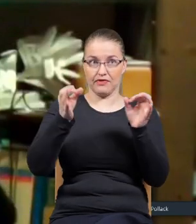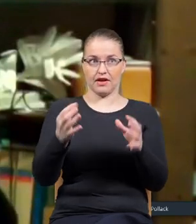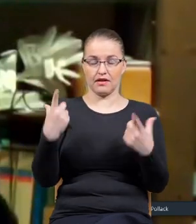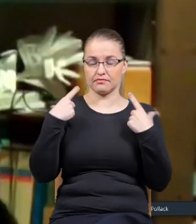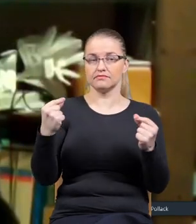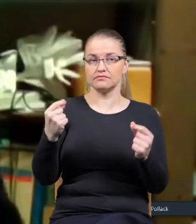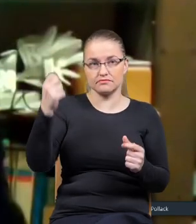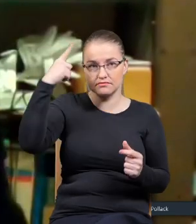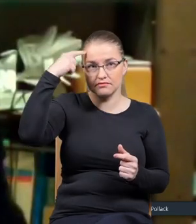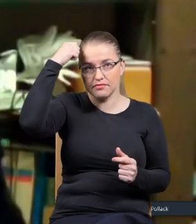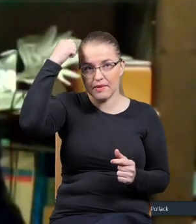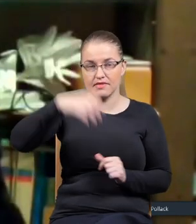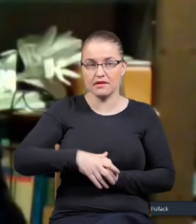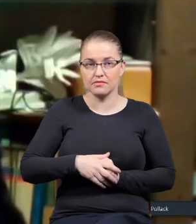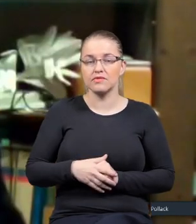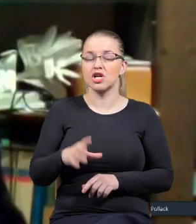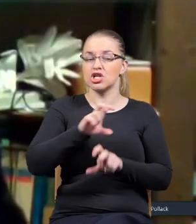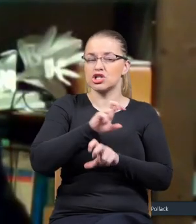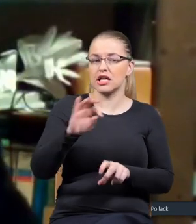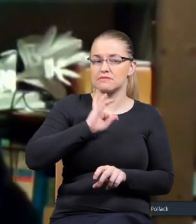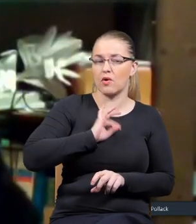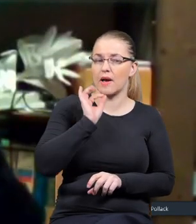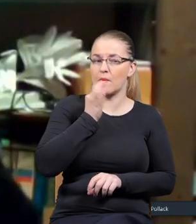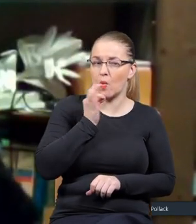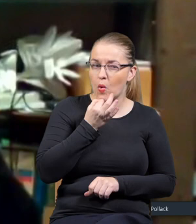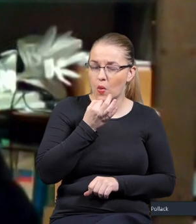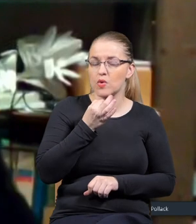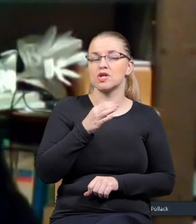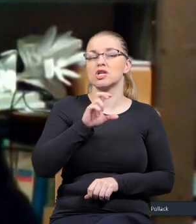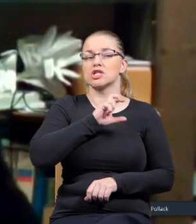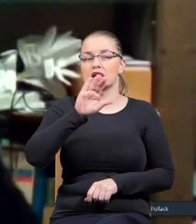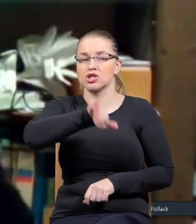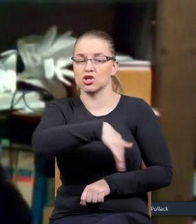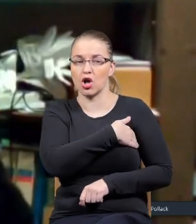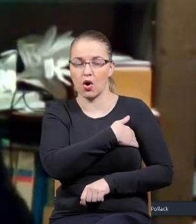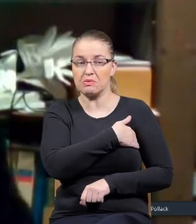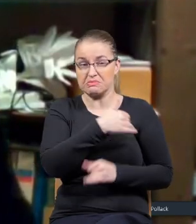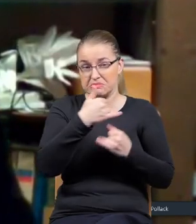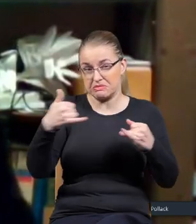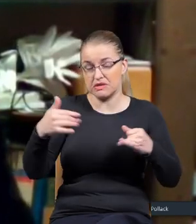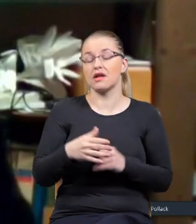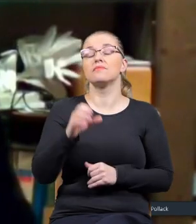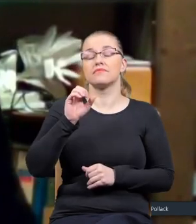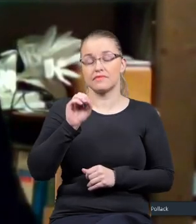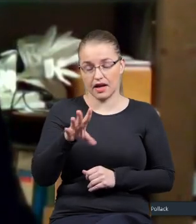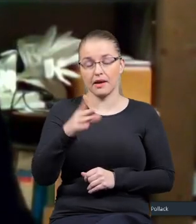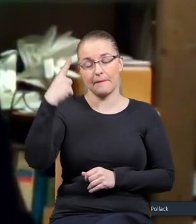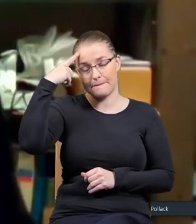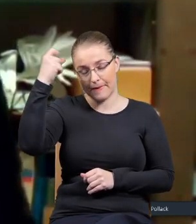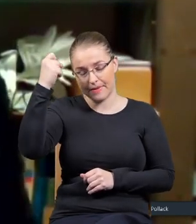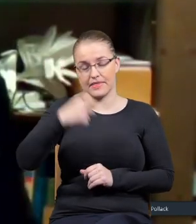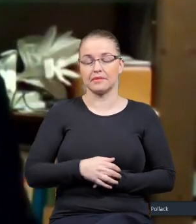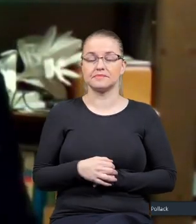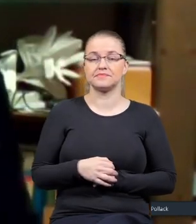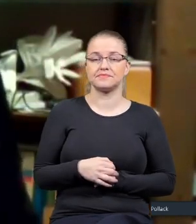pamiętam. Właśnie z czasów mojej młodości, właśnie z czasów szkoły i tak dalej. To oczywiście pamiętam, bo